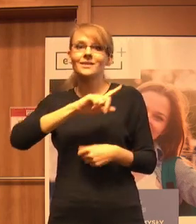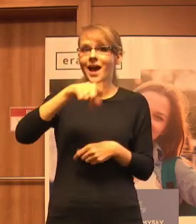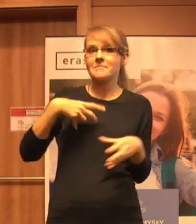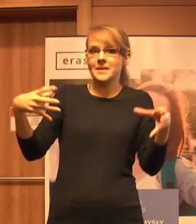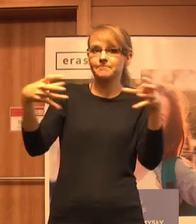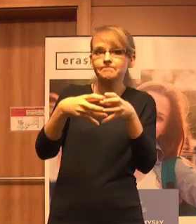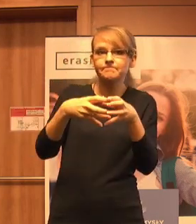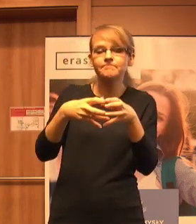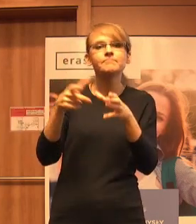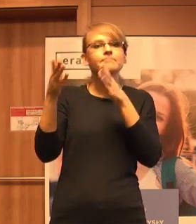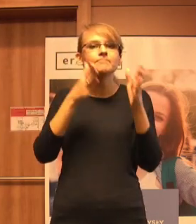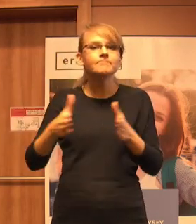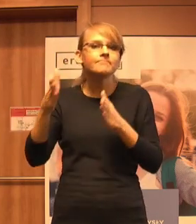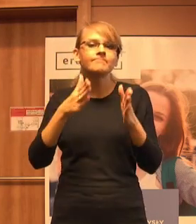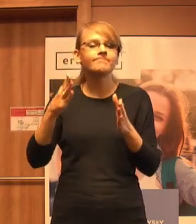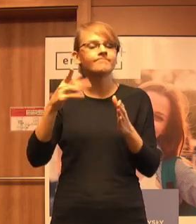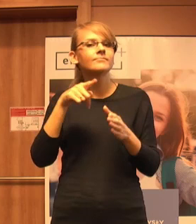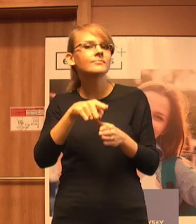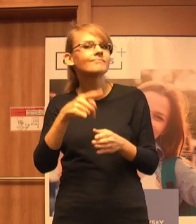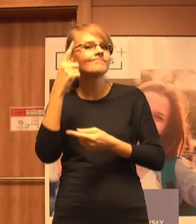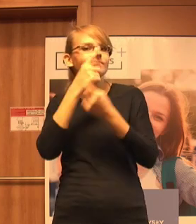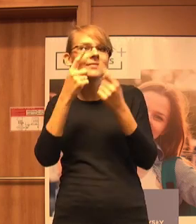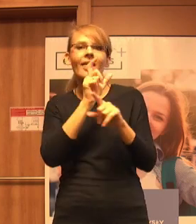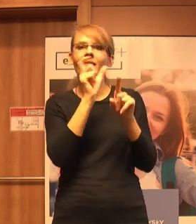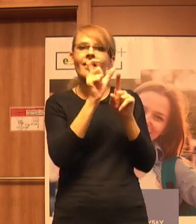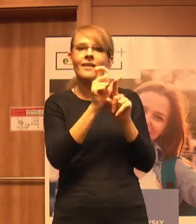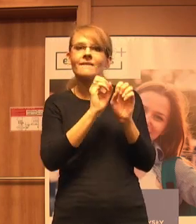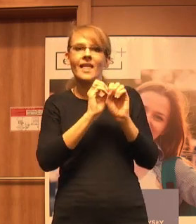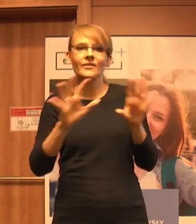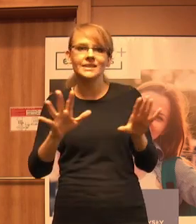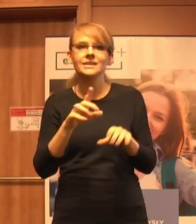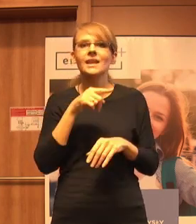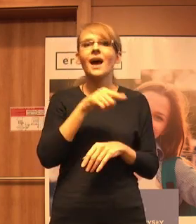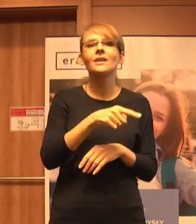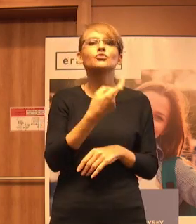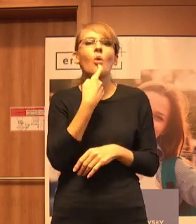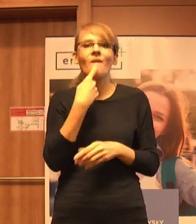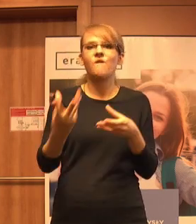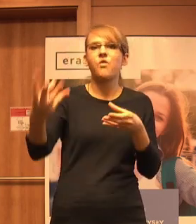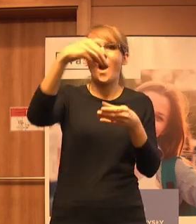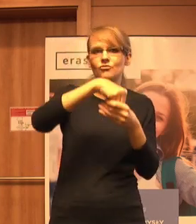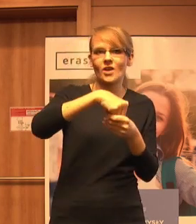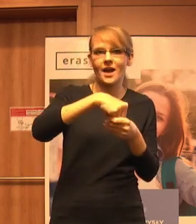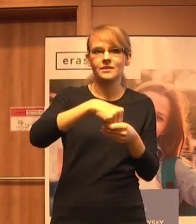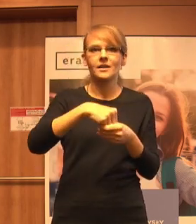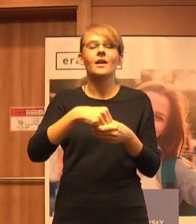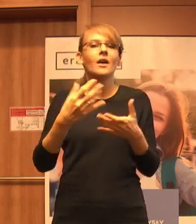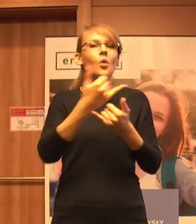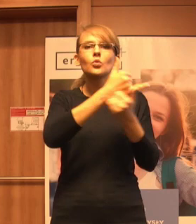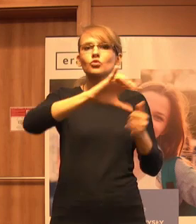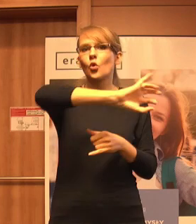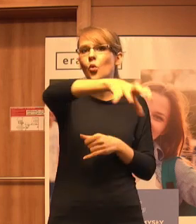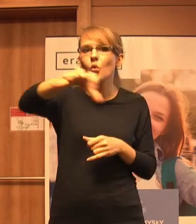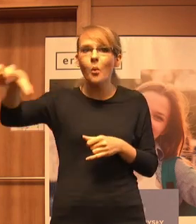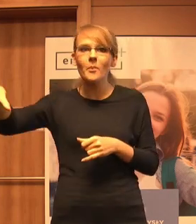wypracowujemy definicję dotyczącą włączania właśnie różnych grup w